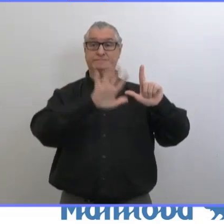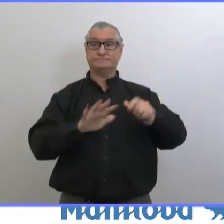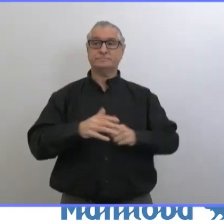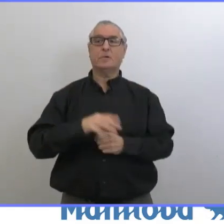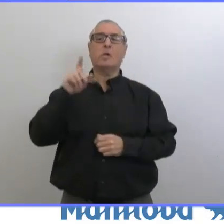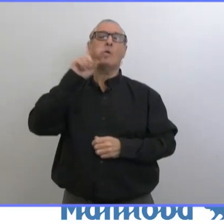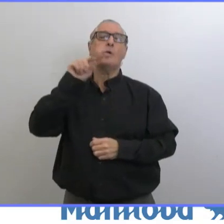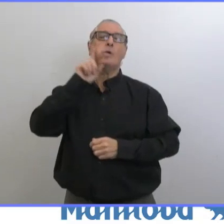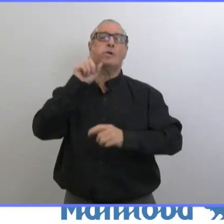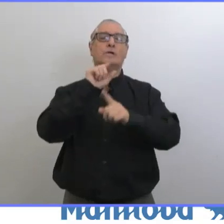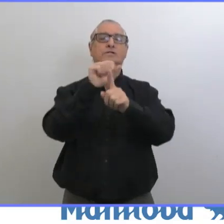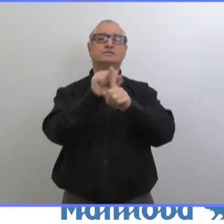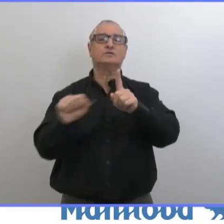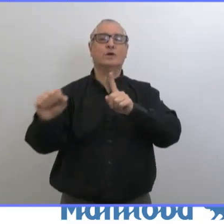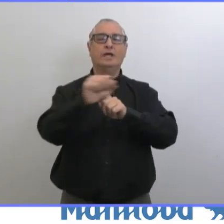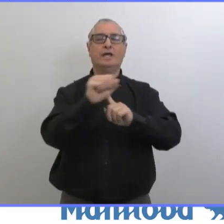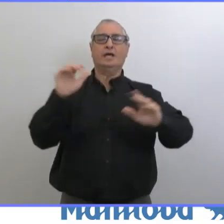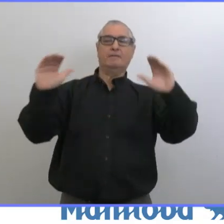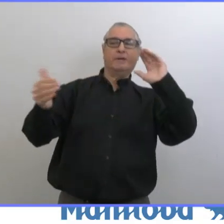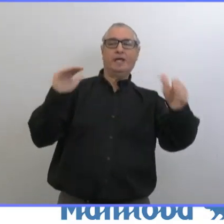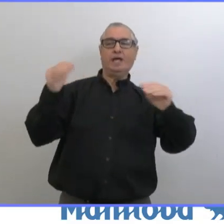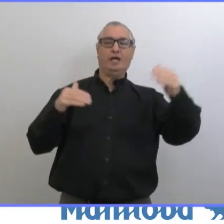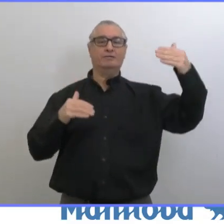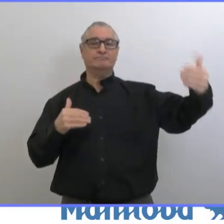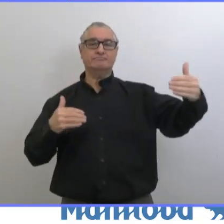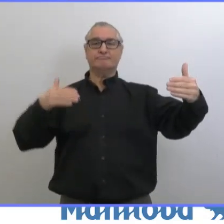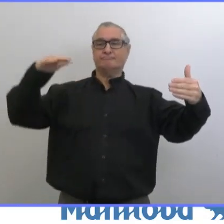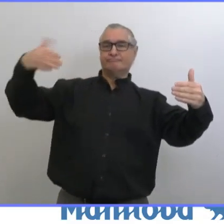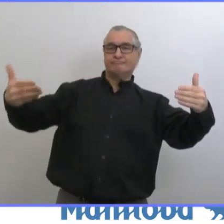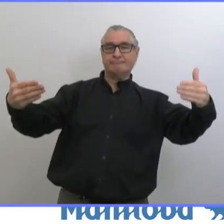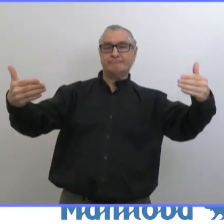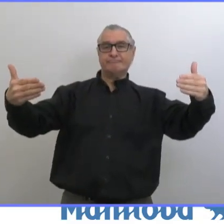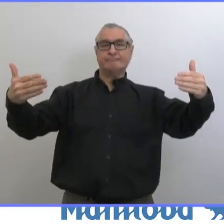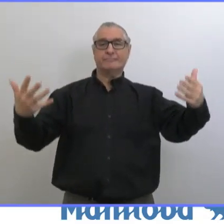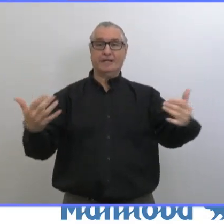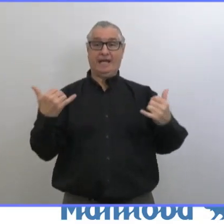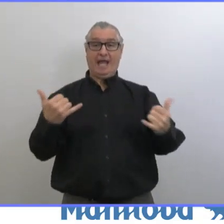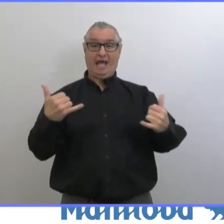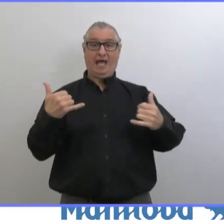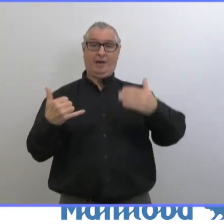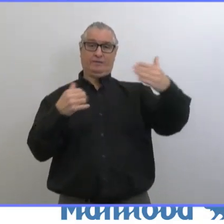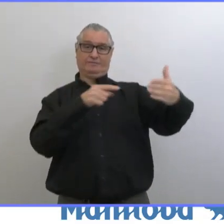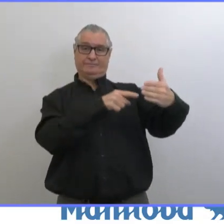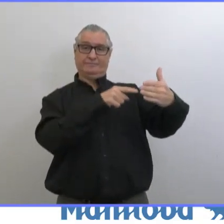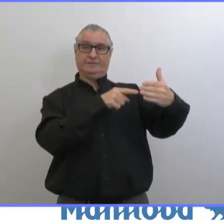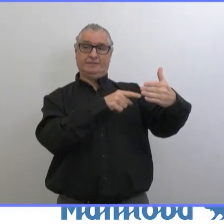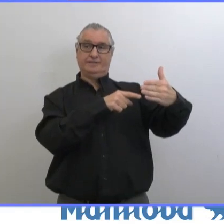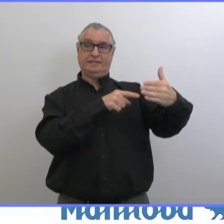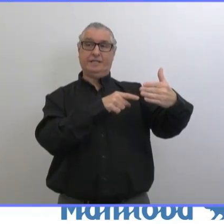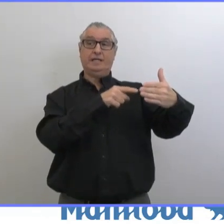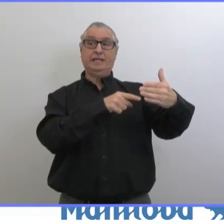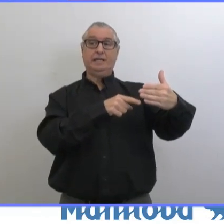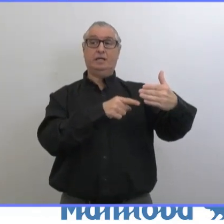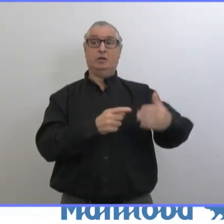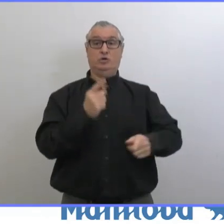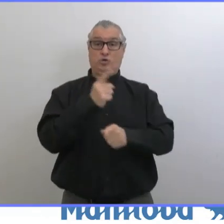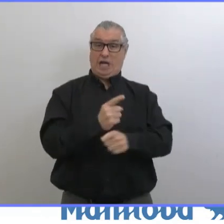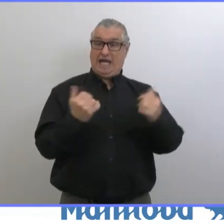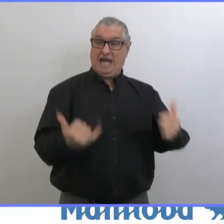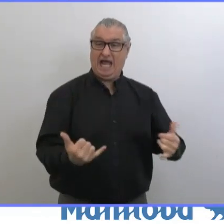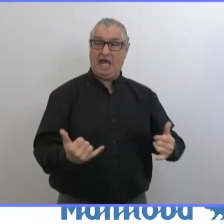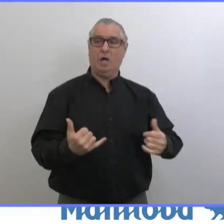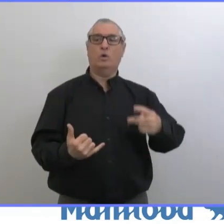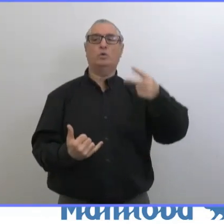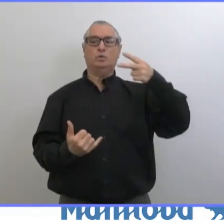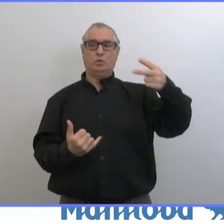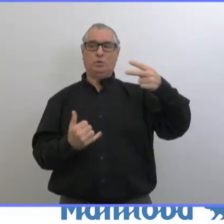scénarios différents par rapport à la progression de la campagne de vaccination au cours des prochains mois. La première diapositive, c'est